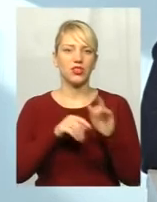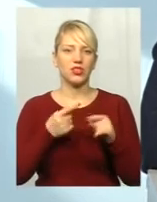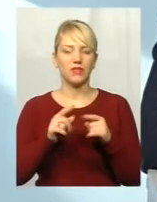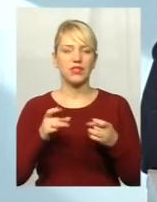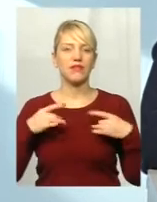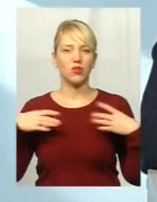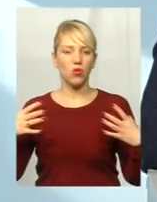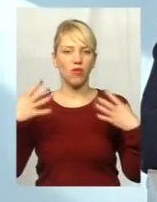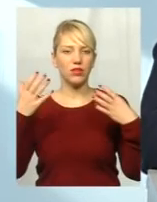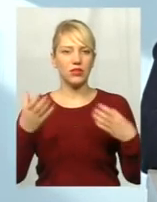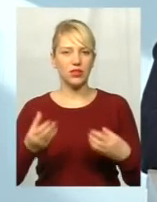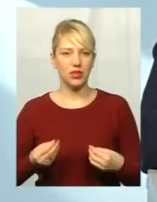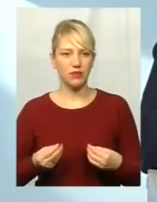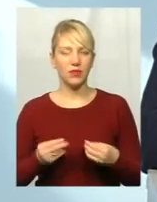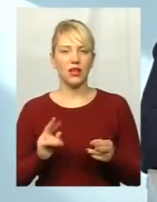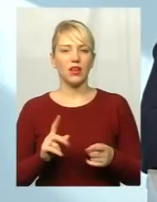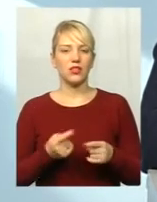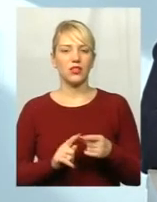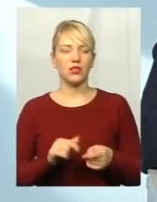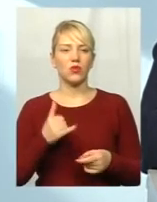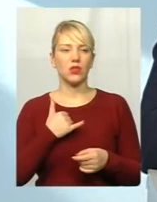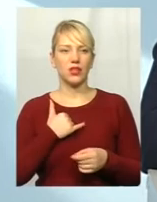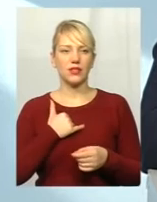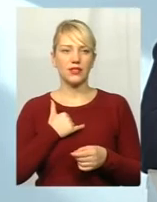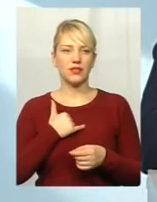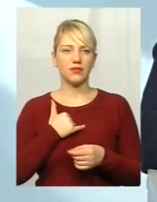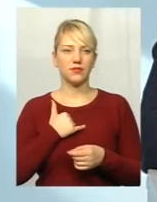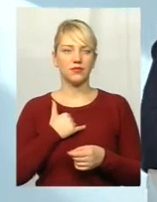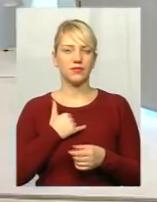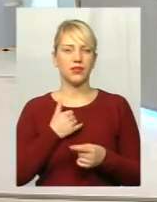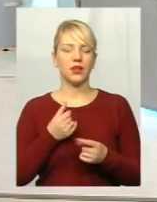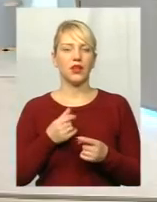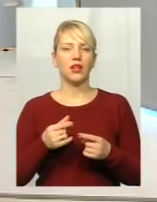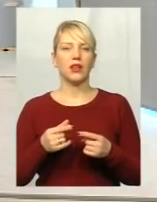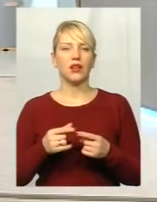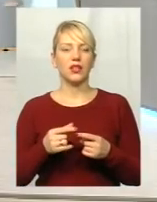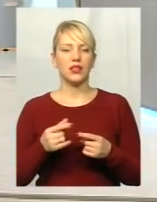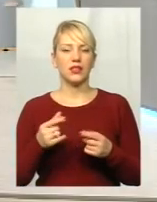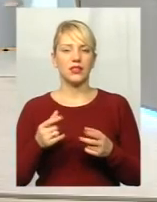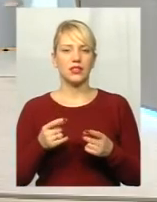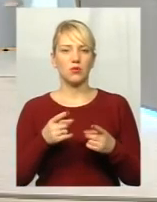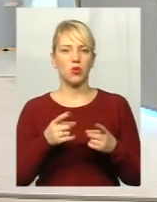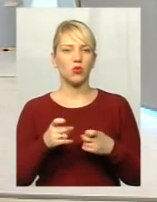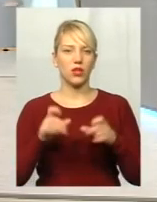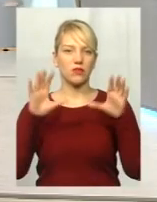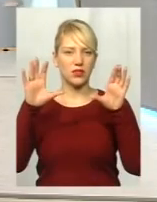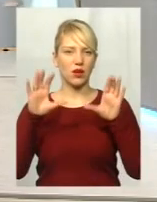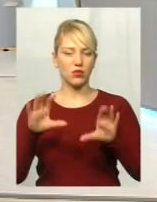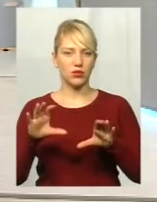святкові дні, як в нас вийшло, спонукало нас чи не законодавство таким чином зробити.